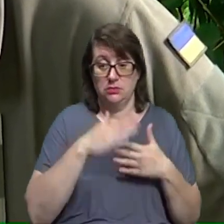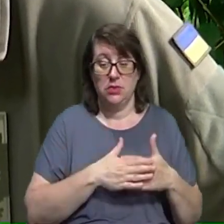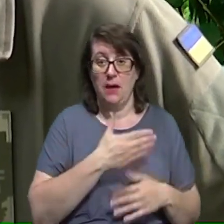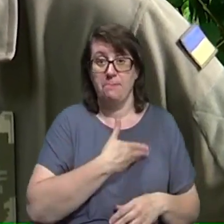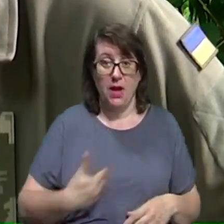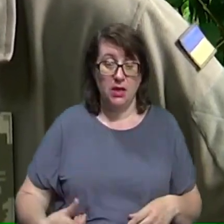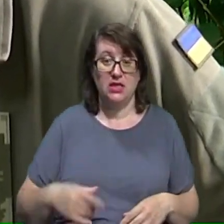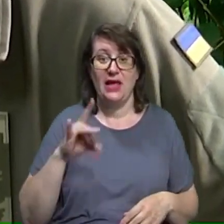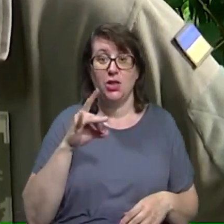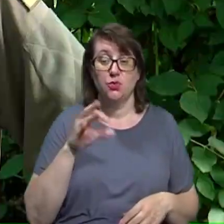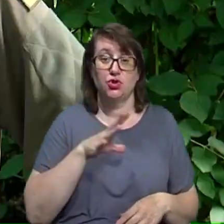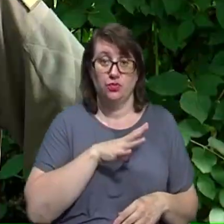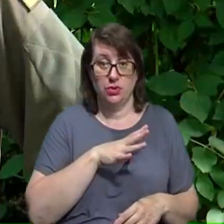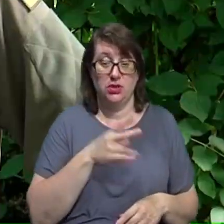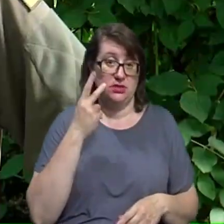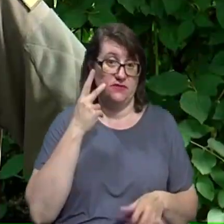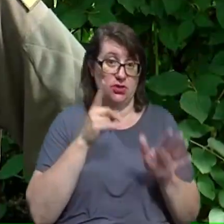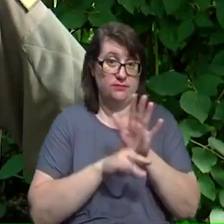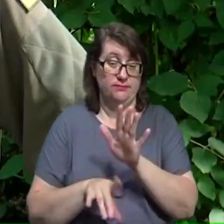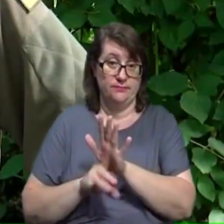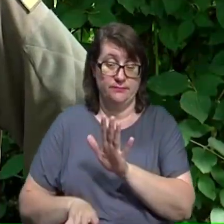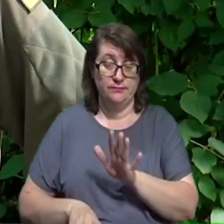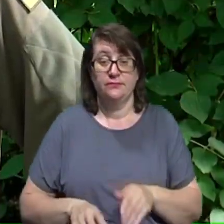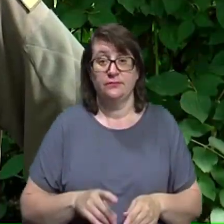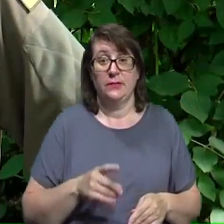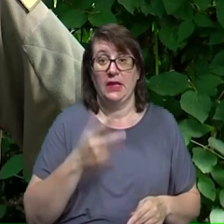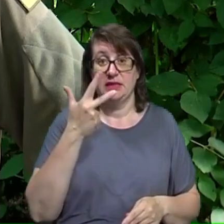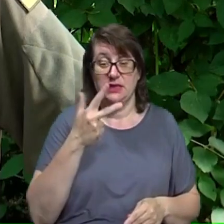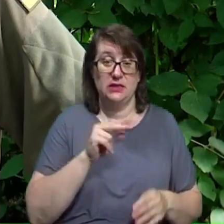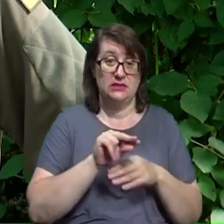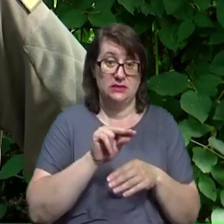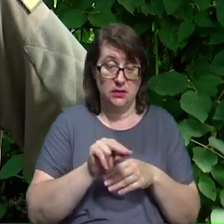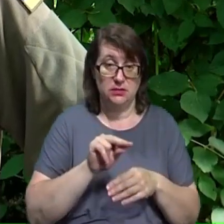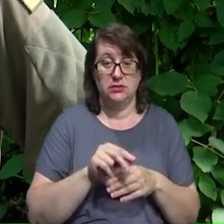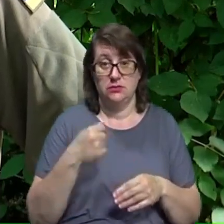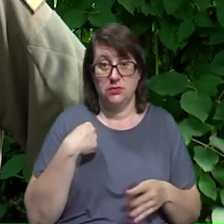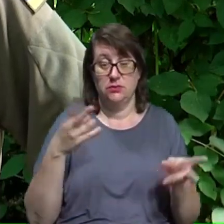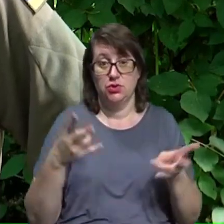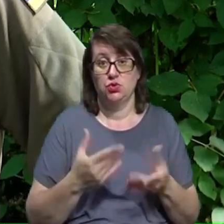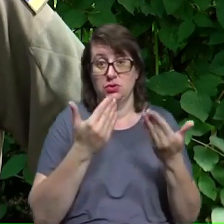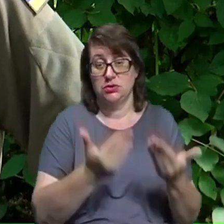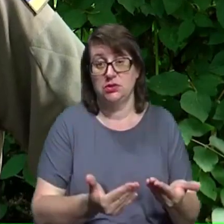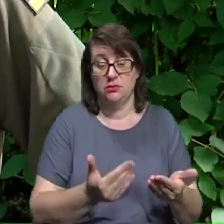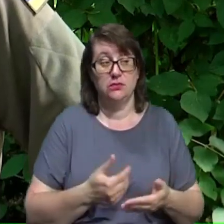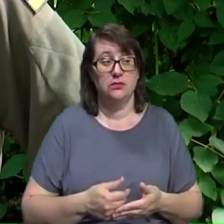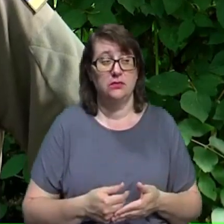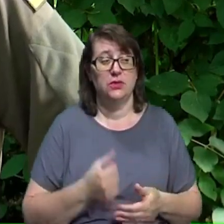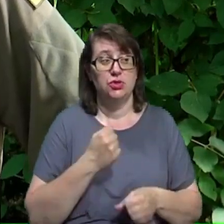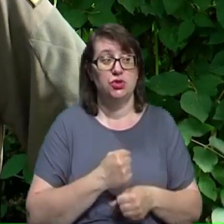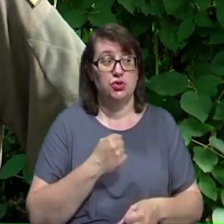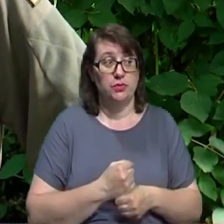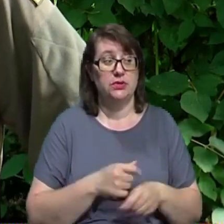були під бойовими діями. І три сеанси мені з ним прийшлося зробити так, щоб